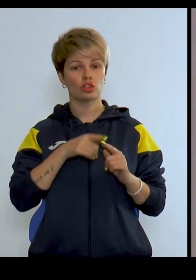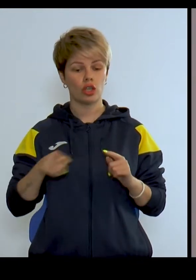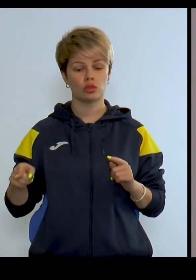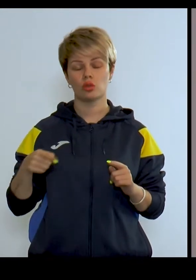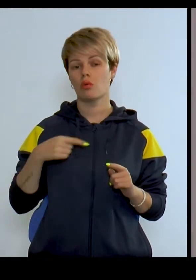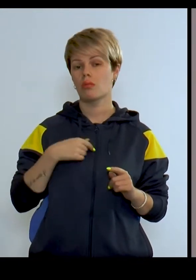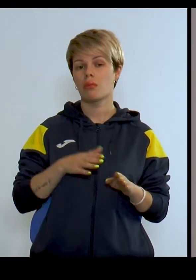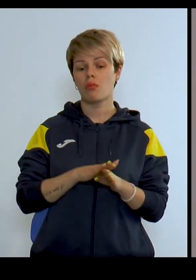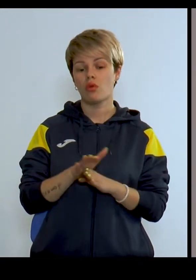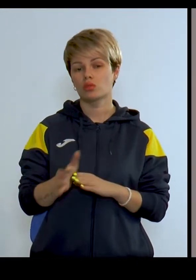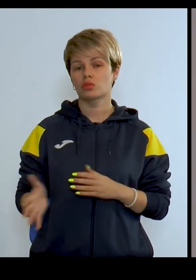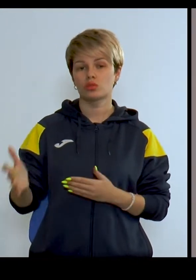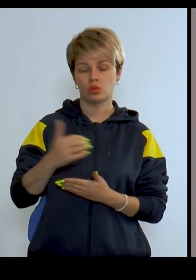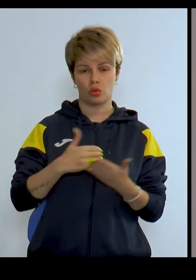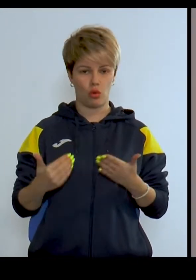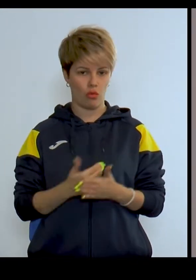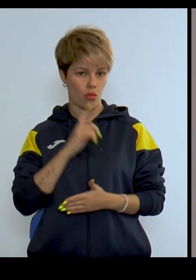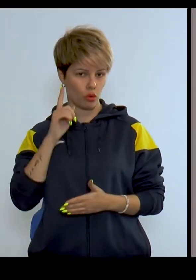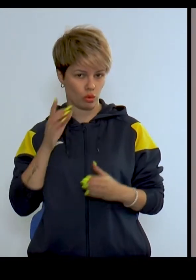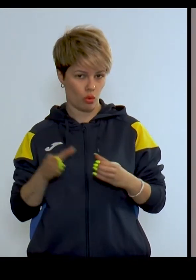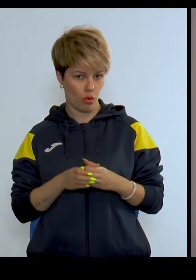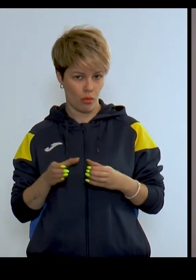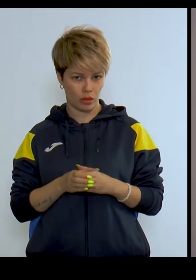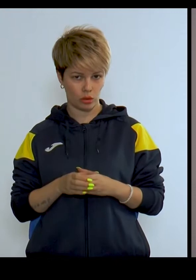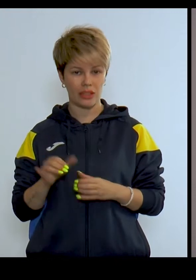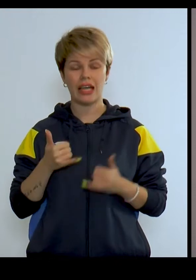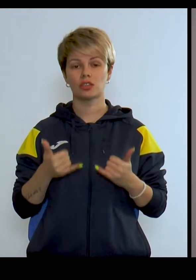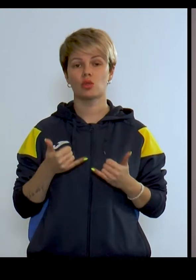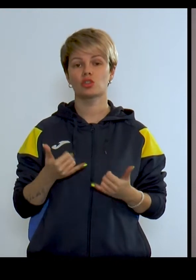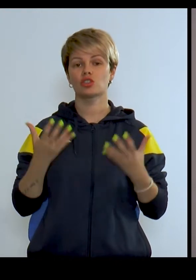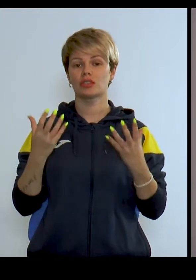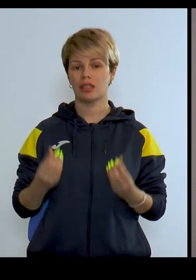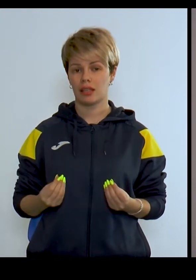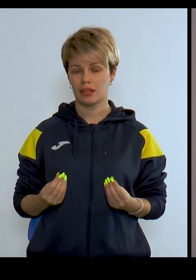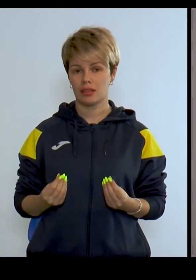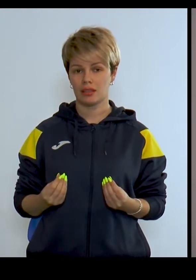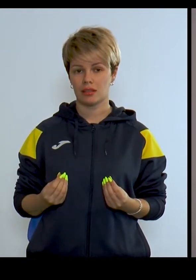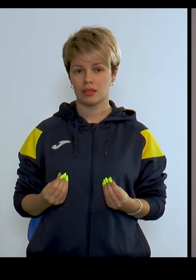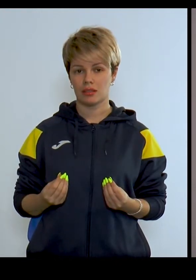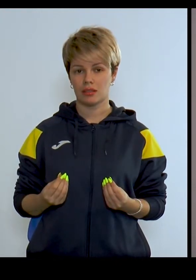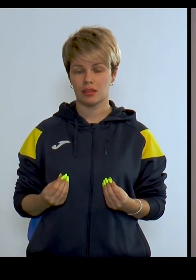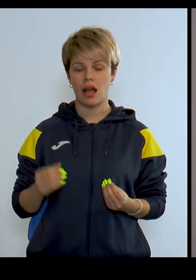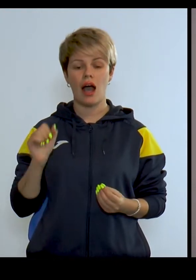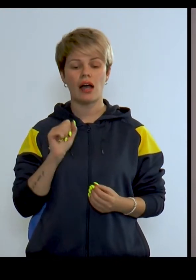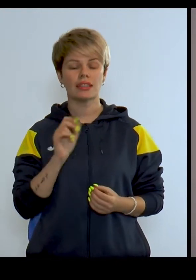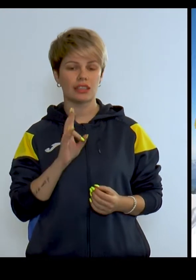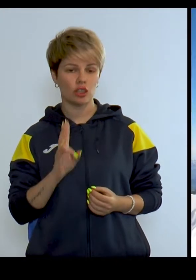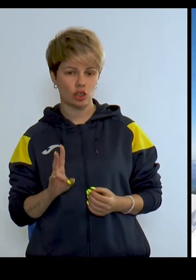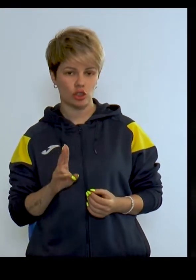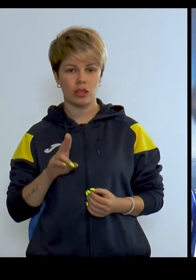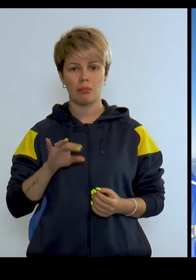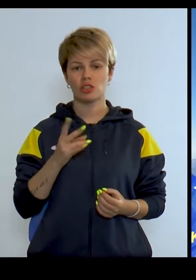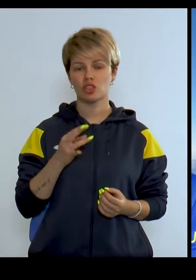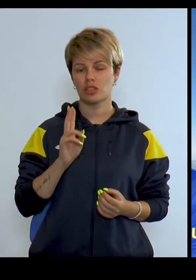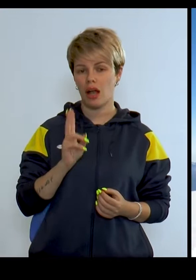часу набрали повністю нову молоду команду і на сьогоднішній Андрій